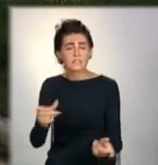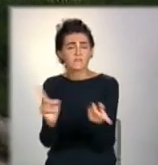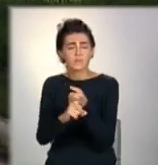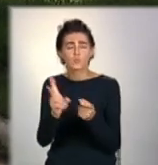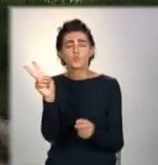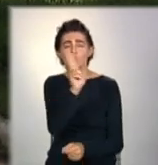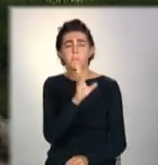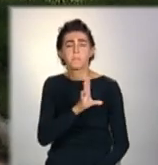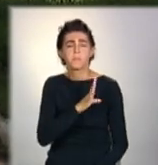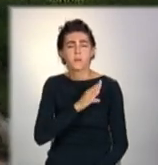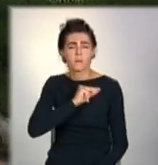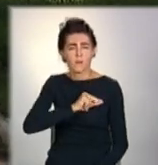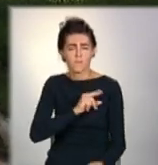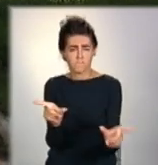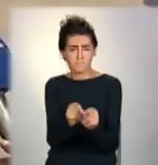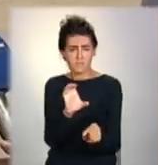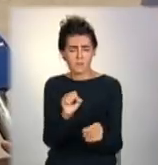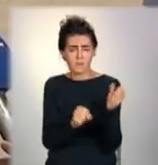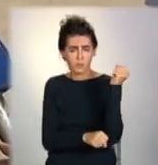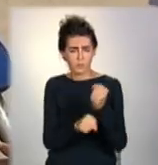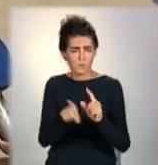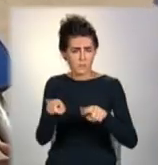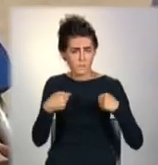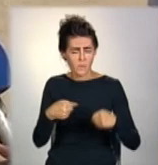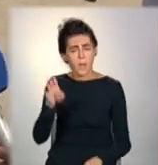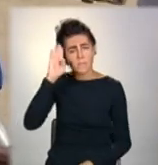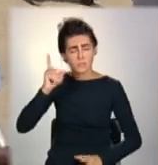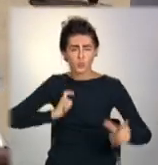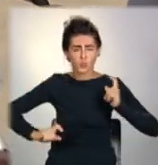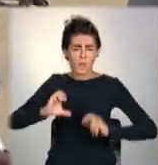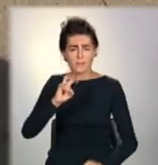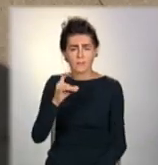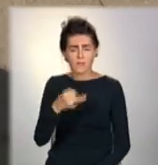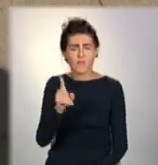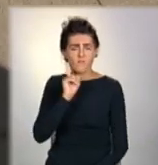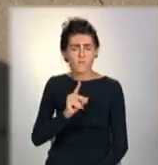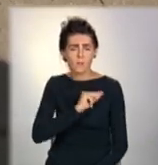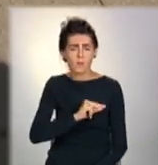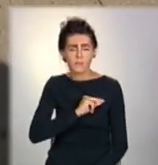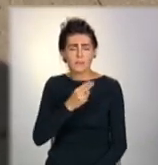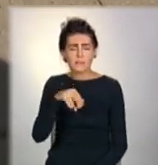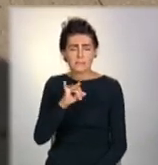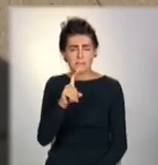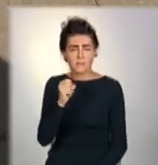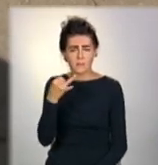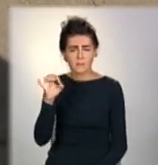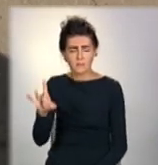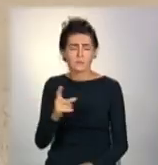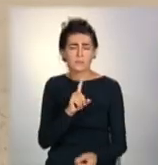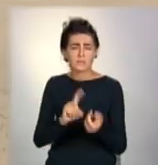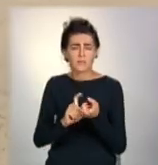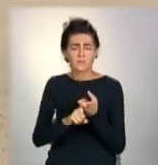які, можливо, працювали з цим працівникам. Студент Андрій підзаробляє дизайнером, каже, уклад залежить від замовлень.